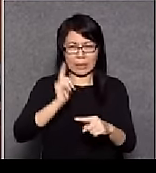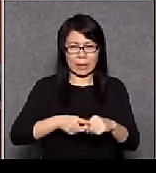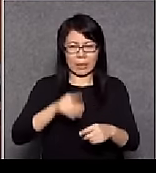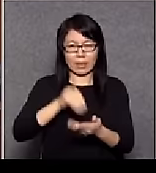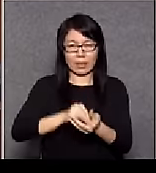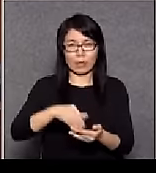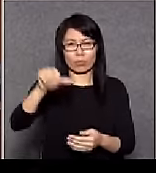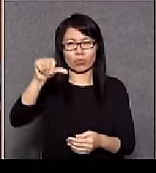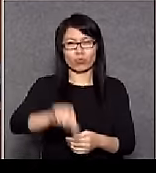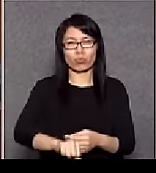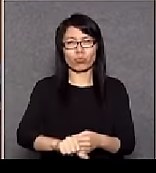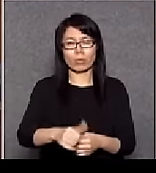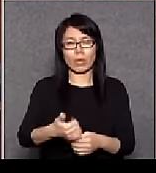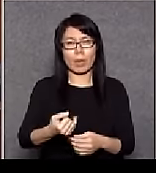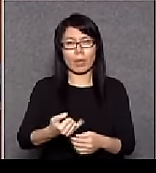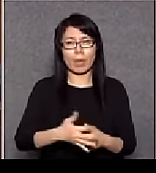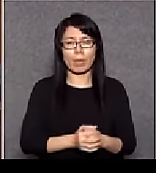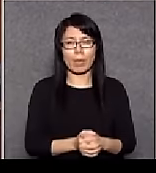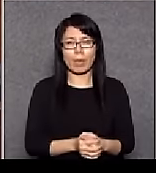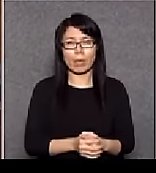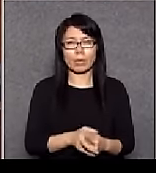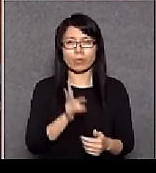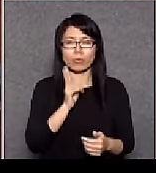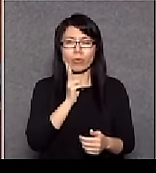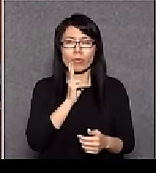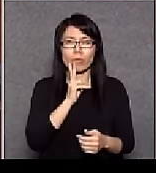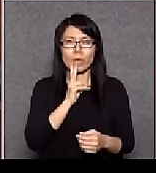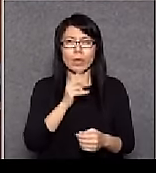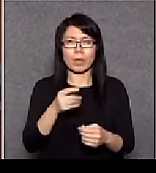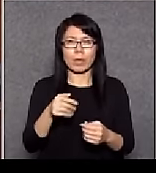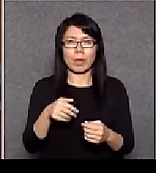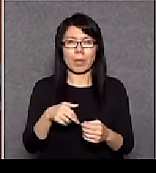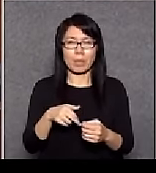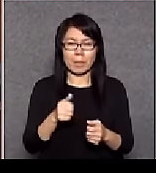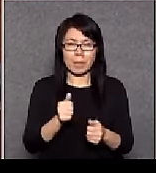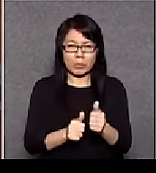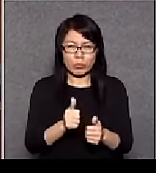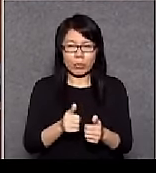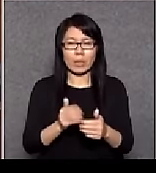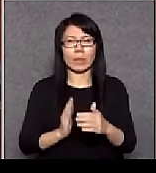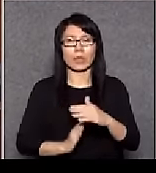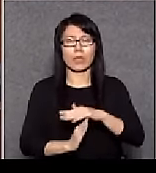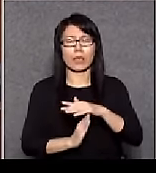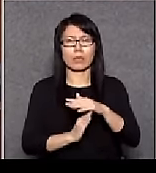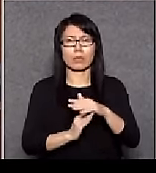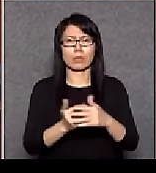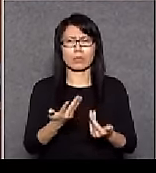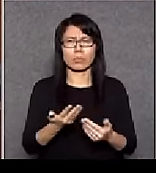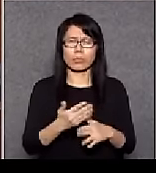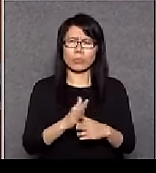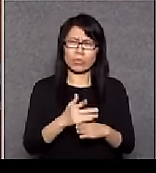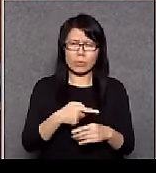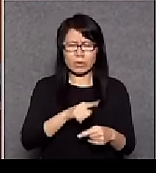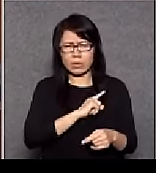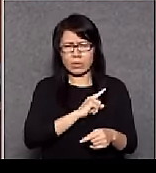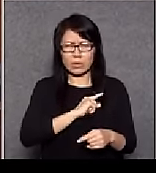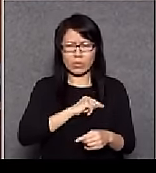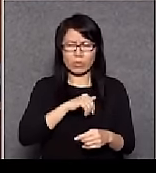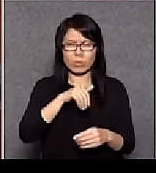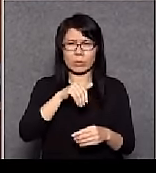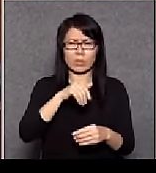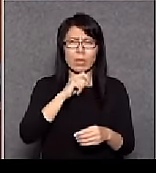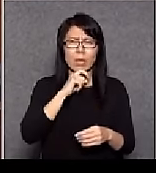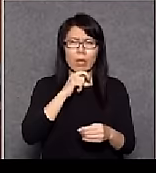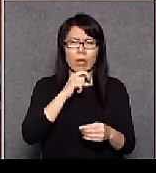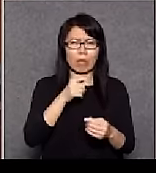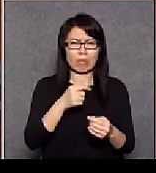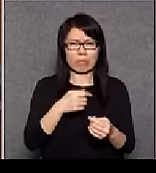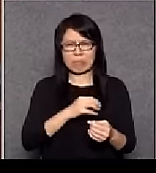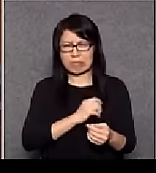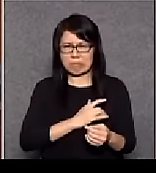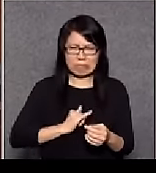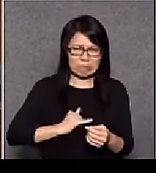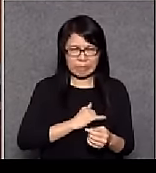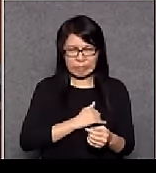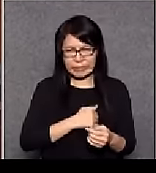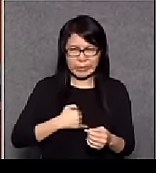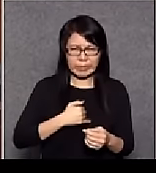吧除非那場是腰斬的所以沒有立場的投票永遠都不會贏的